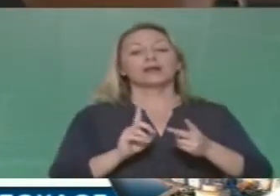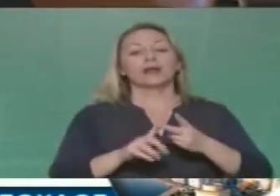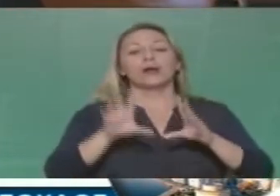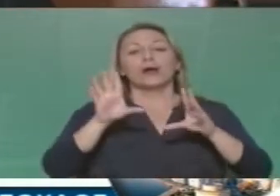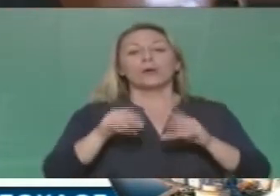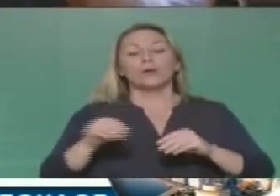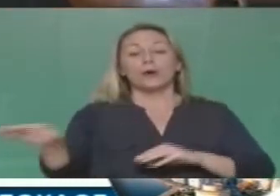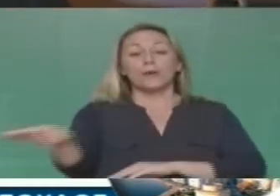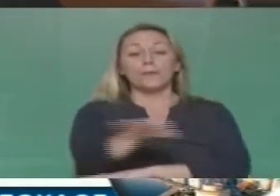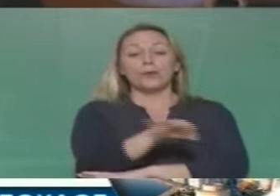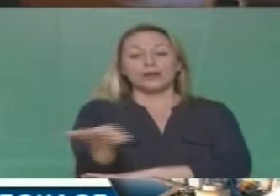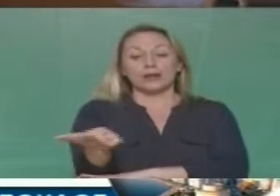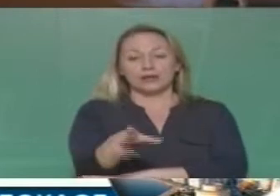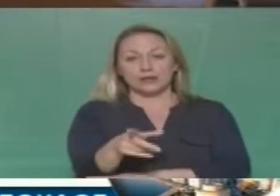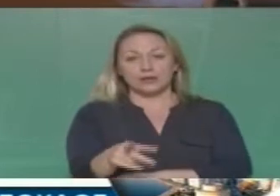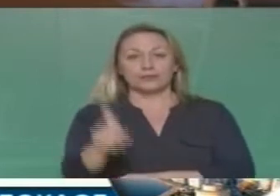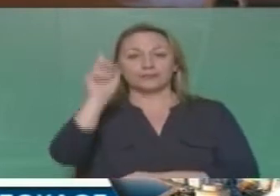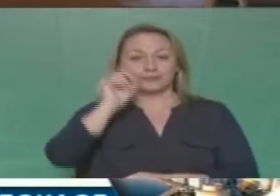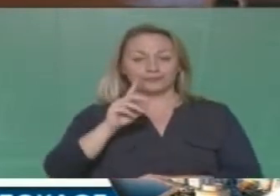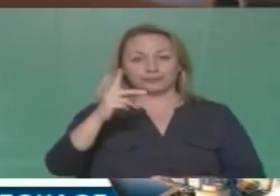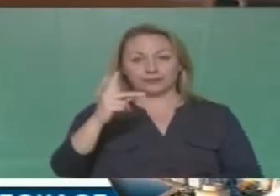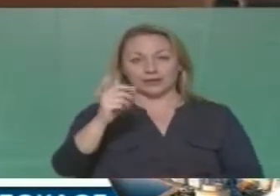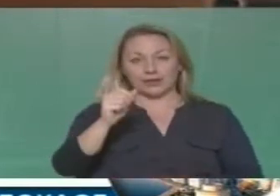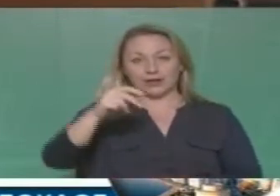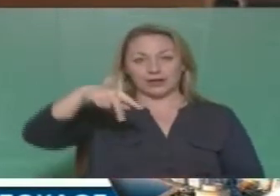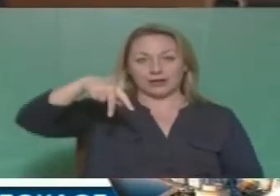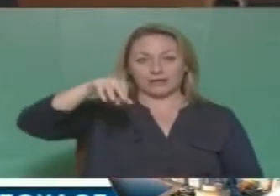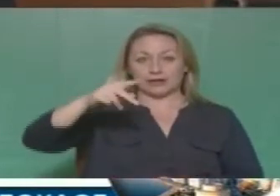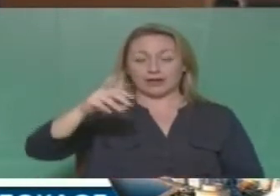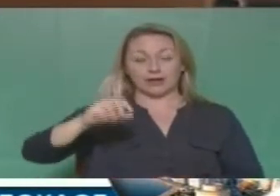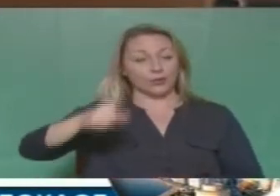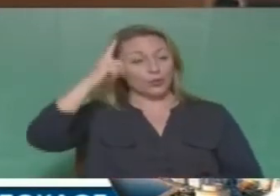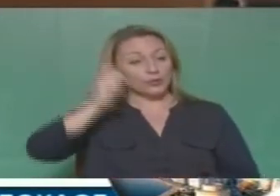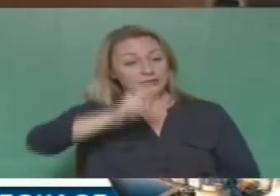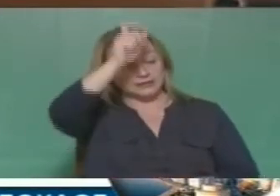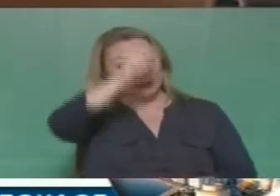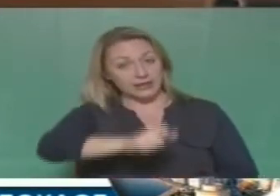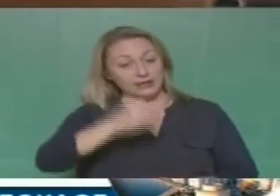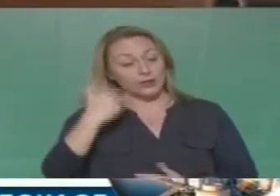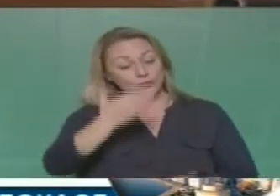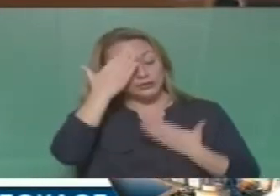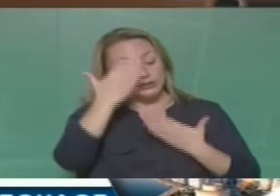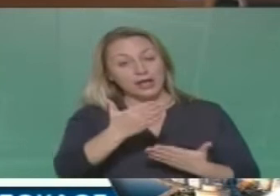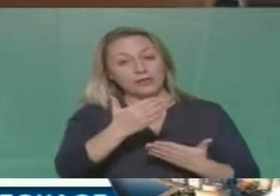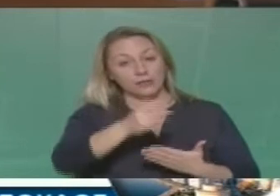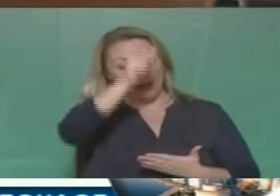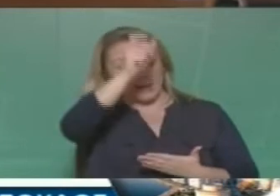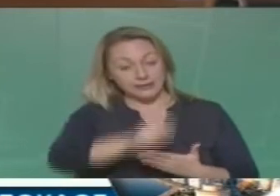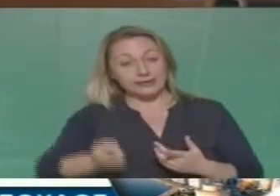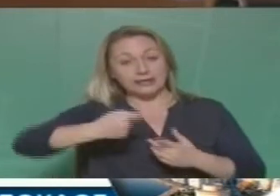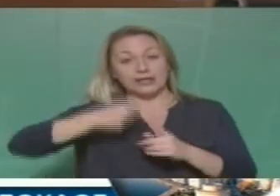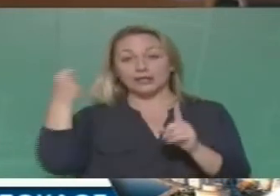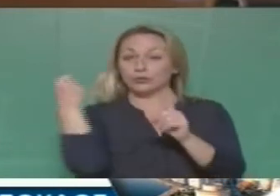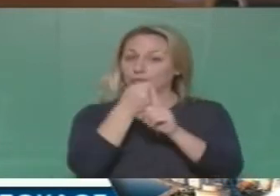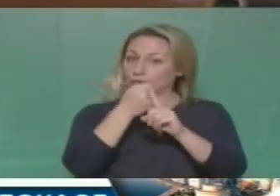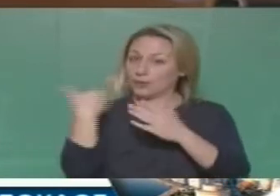για το Πολυτεχνείο. Κυρία Καλβακάκου, ξέρετε ότι σέβομαι ιδιαίτερα το πρόσωπό σας και τους αγώνες σας. Αλλά επιτρέψτε μου να έχω μια διαφωνία